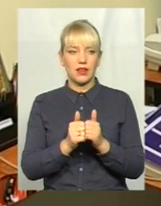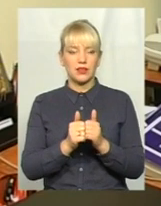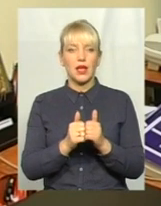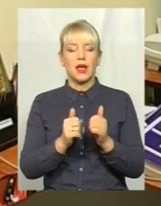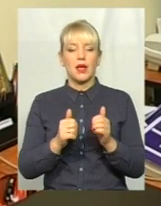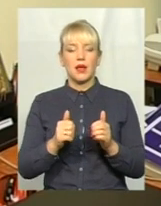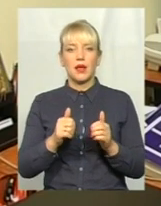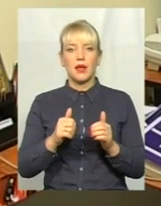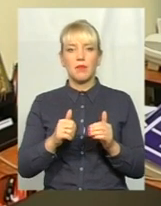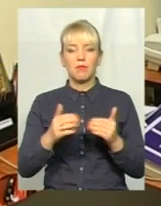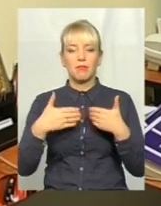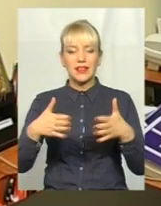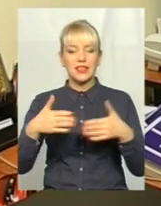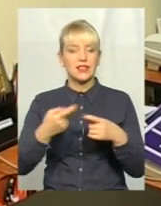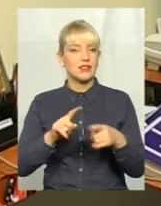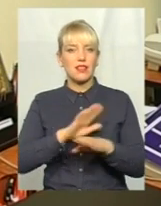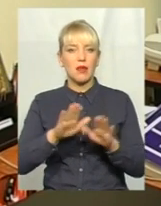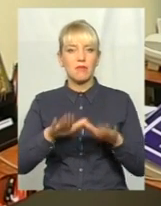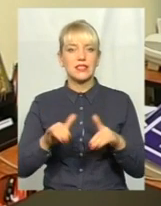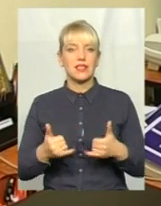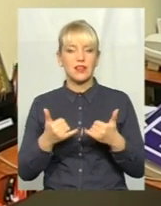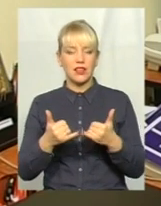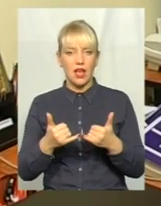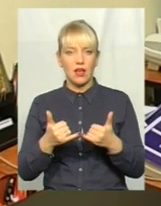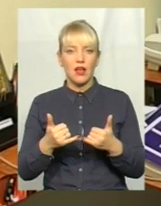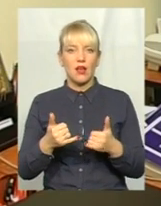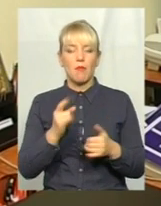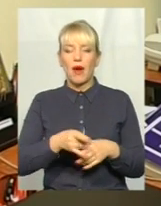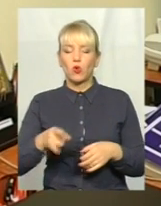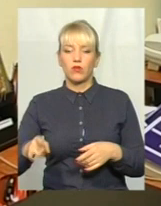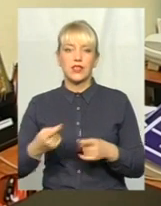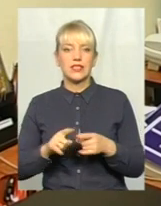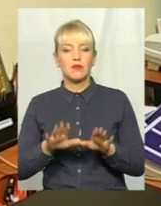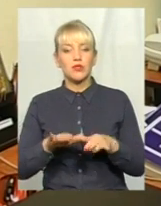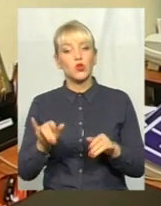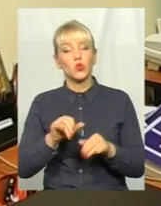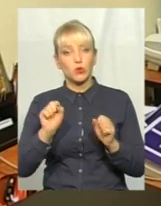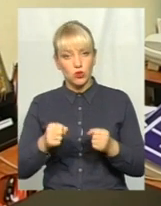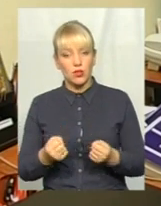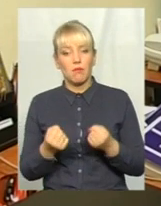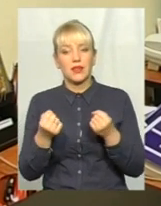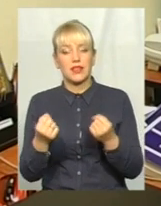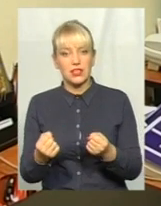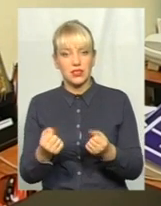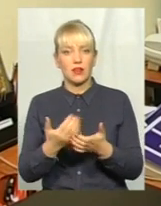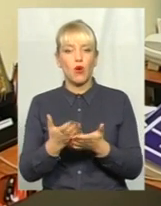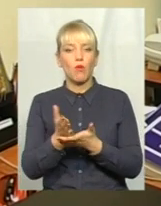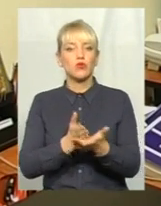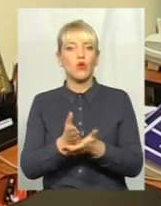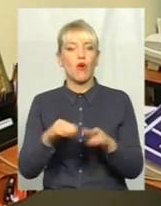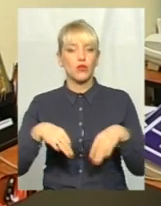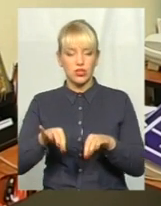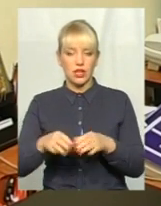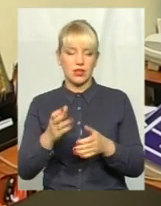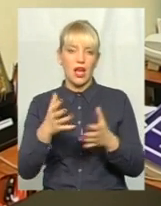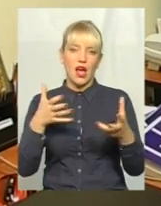є місця, паркування, це є місця, куди під'їжджає транспорт обслуговуючий, служб